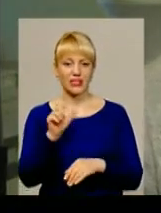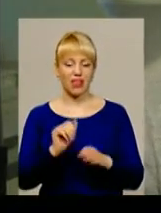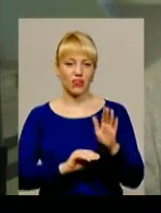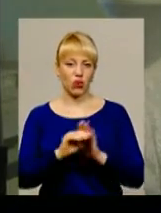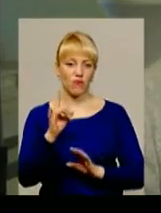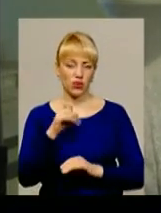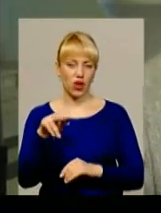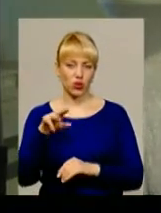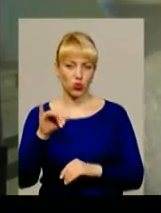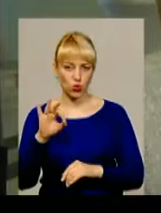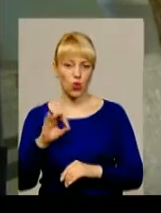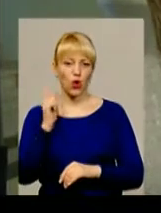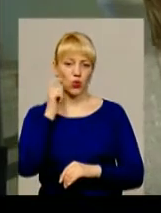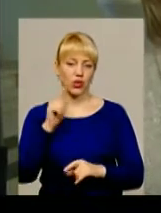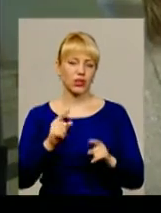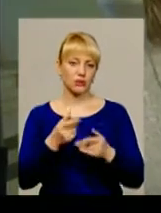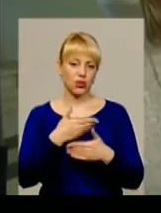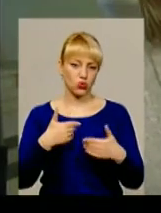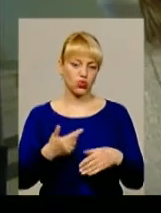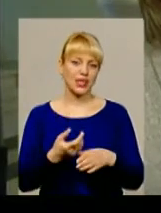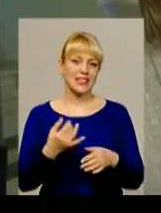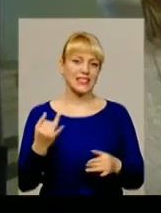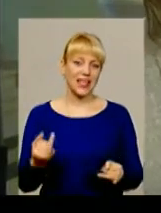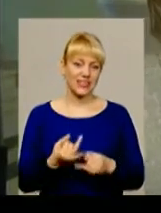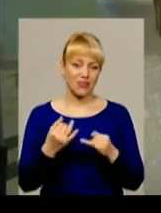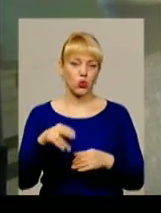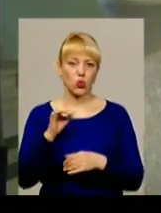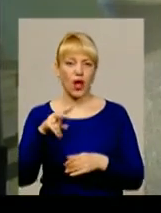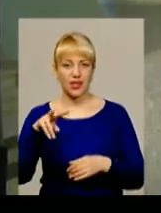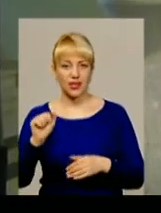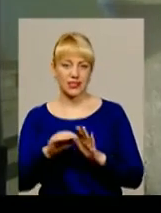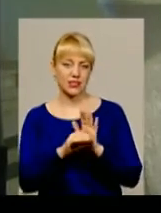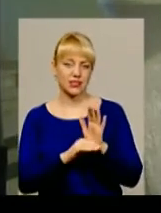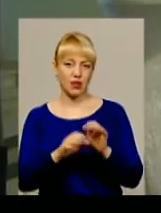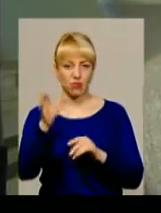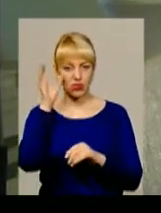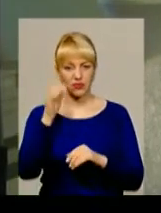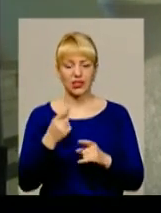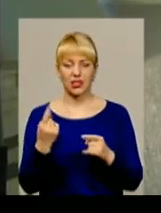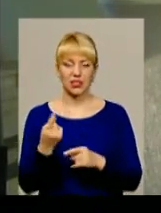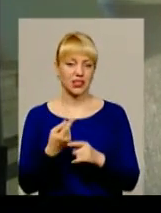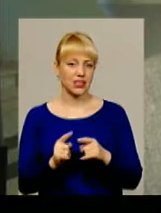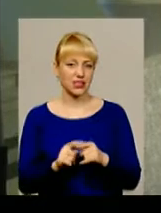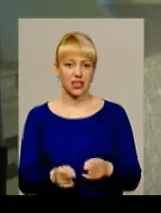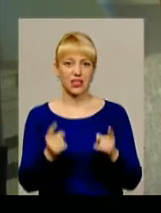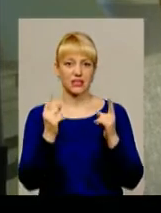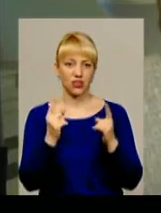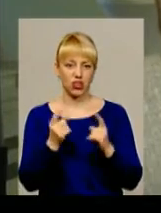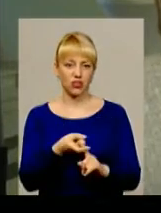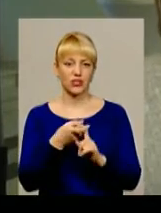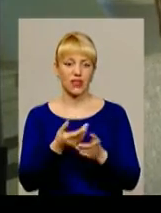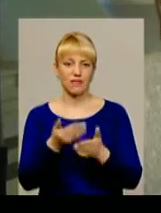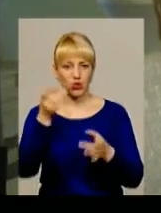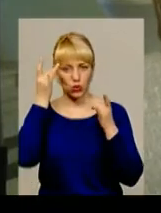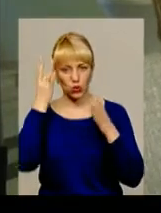Радою України. Але ми дуже зацікавлені в дуальній системі освіти. Єдине, що це надзвичайно залежить від культури,